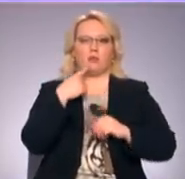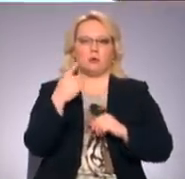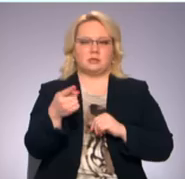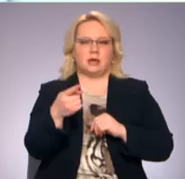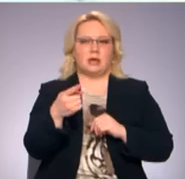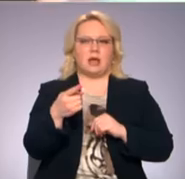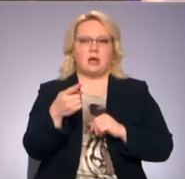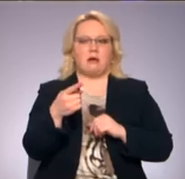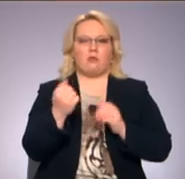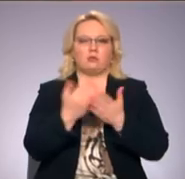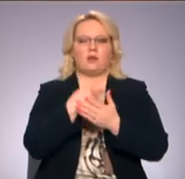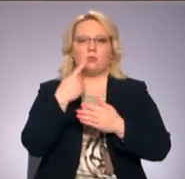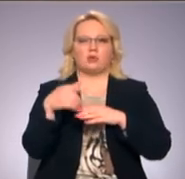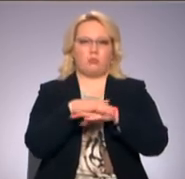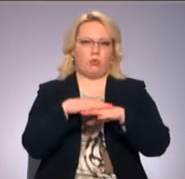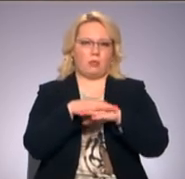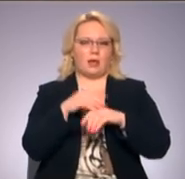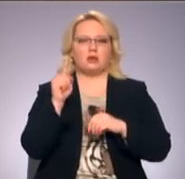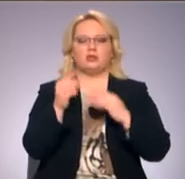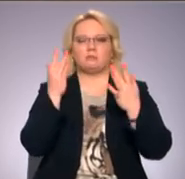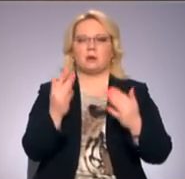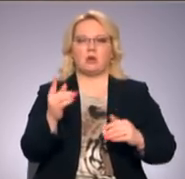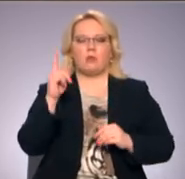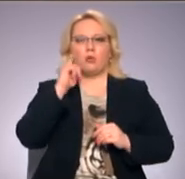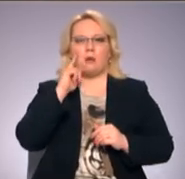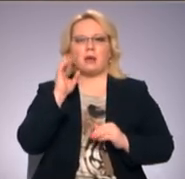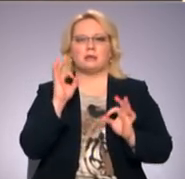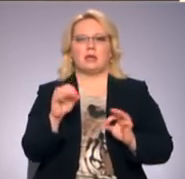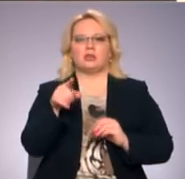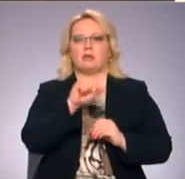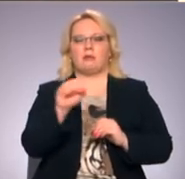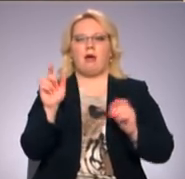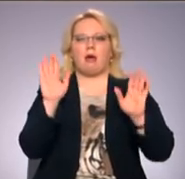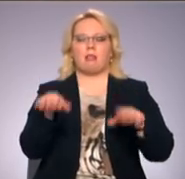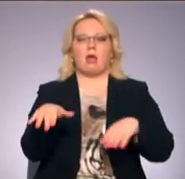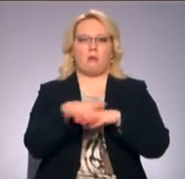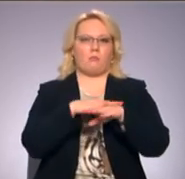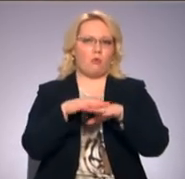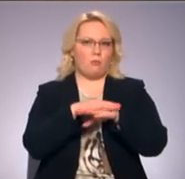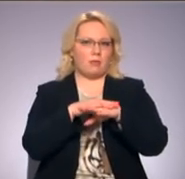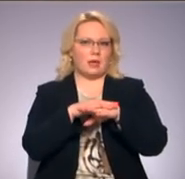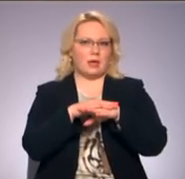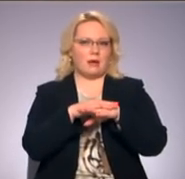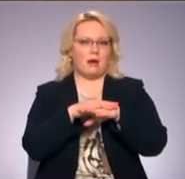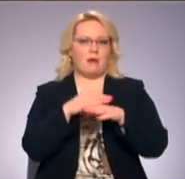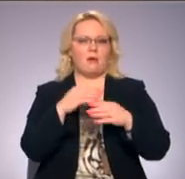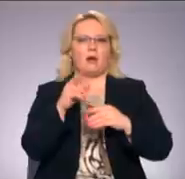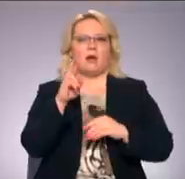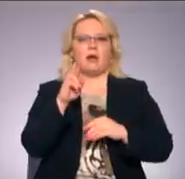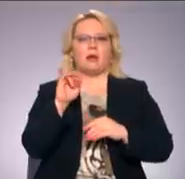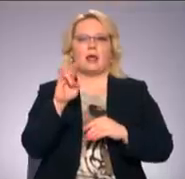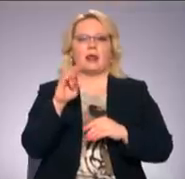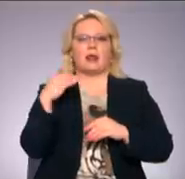Šis pasaukums ir tieši domāts tā, lai publiki izvērtētu reperu